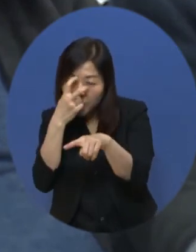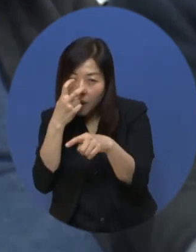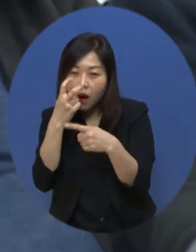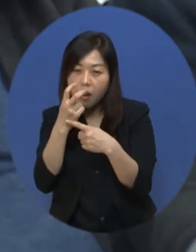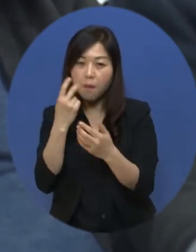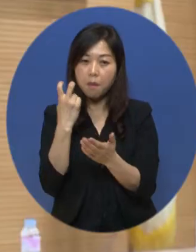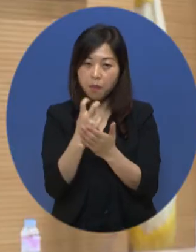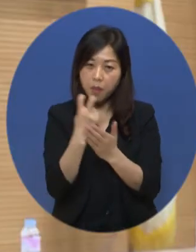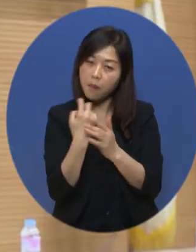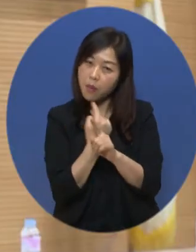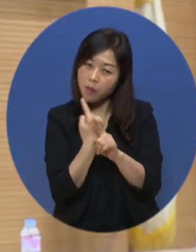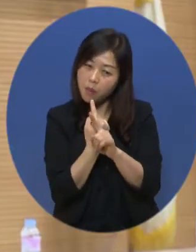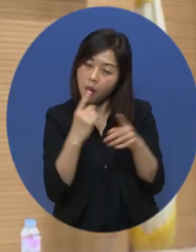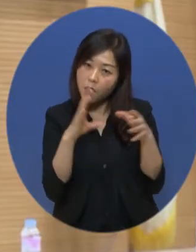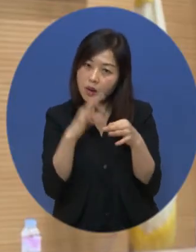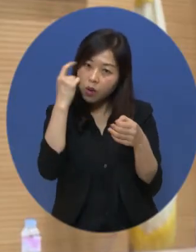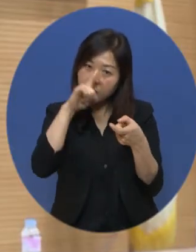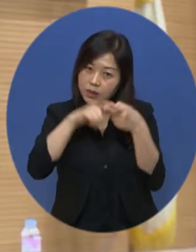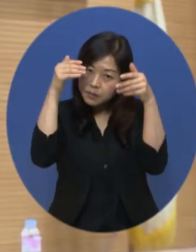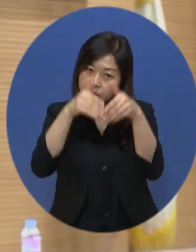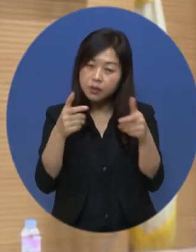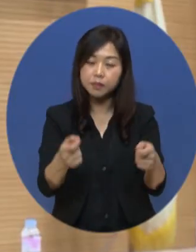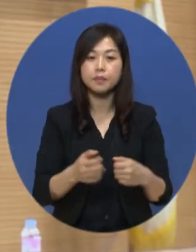대해서도 관심이 집중됐습니다.